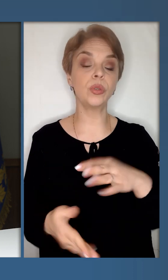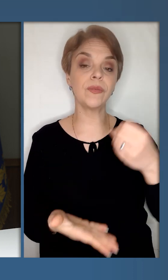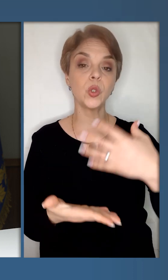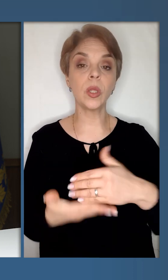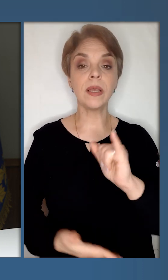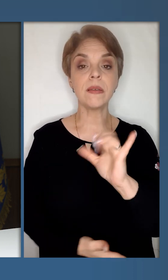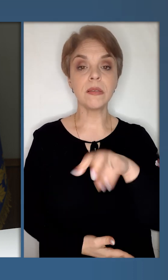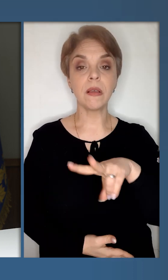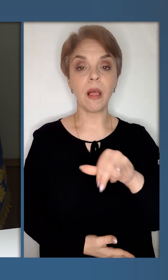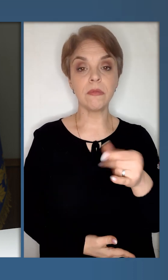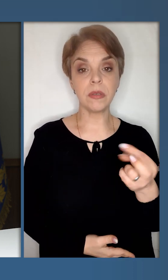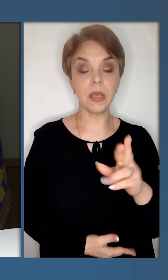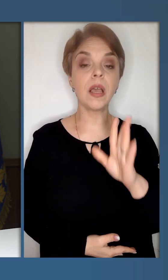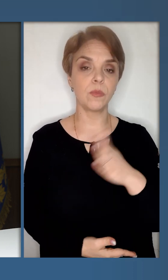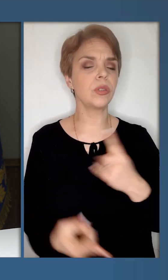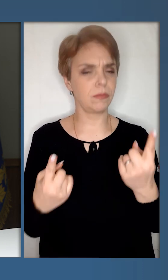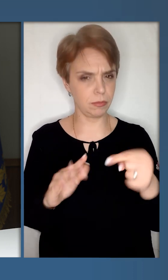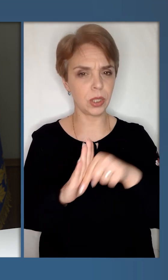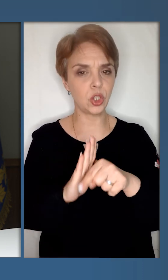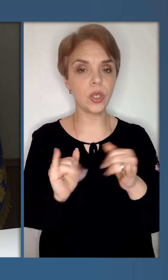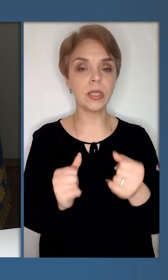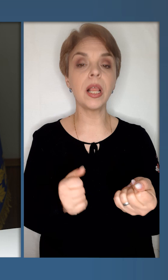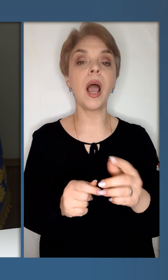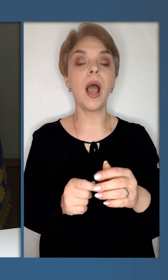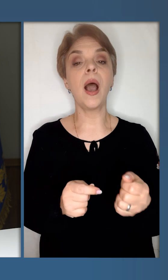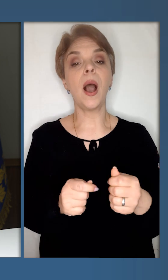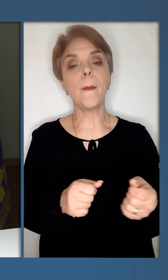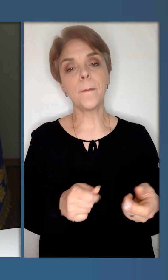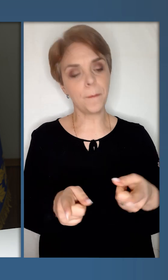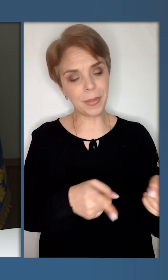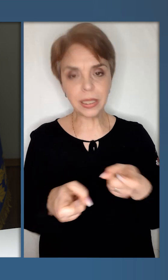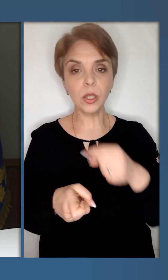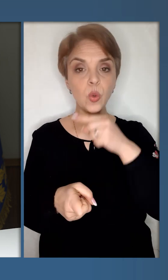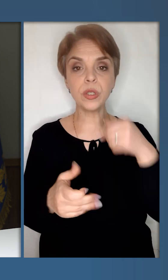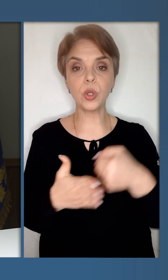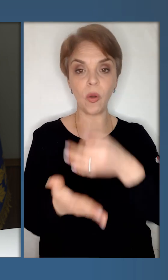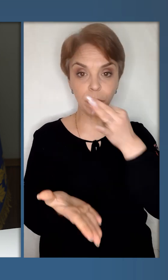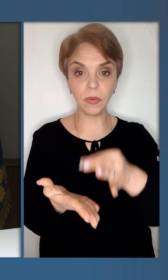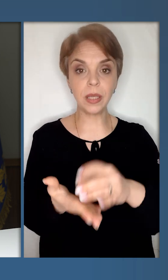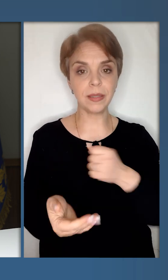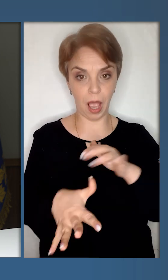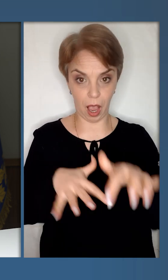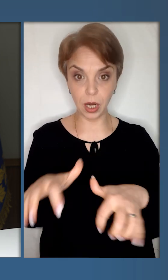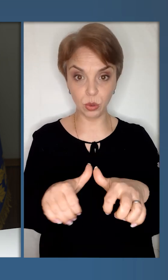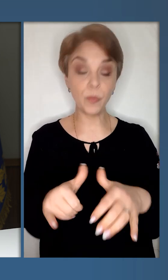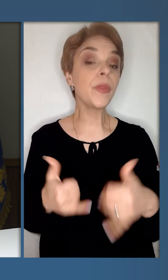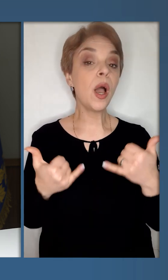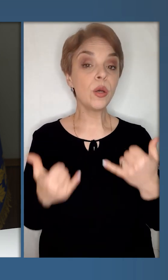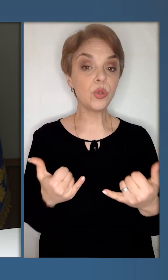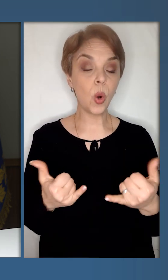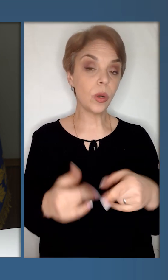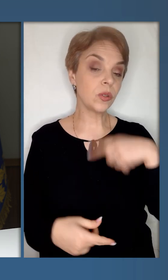відбудеться в столиці Ісландії і може мати вагове значення для протягнення Росії до відповідальності за агресію.